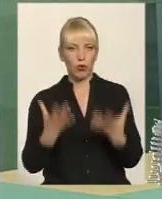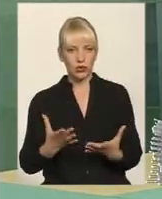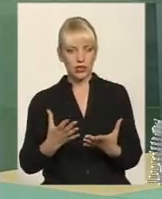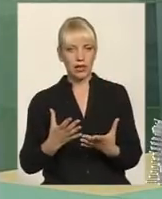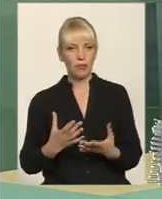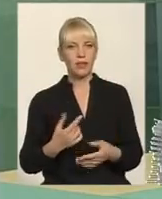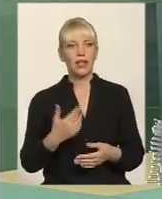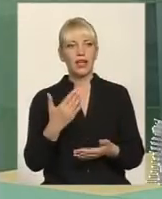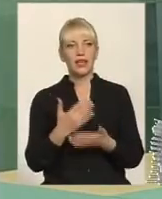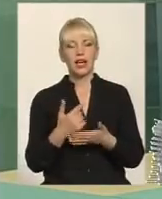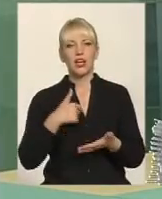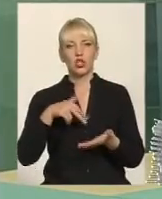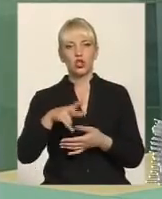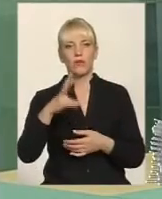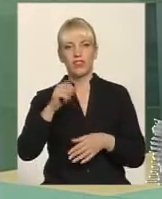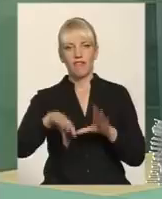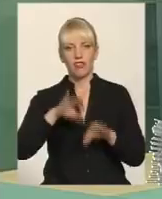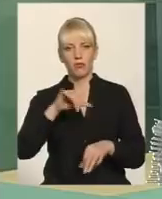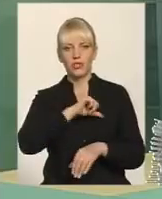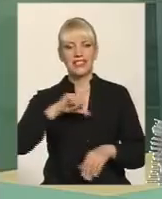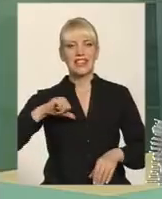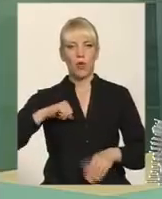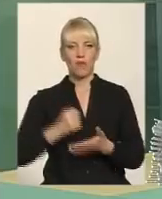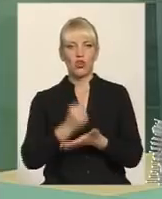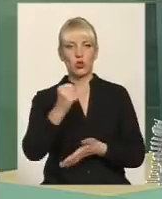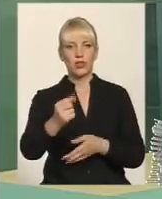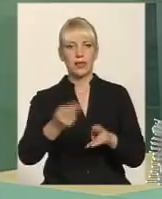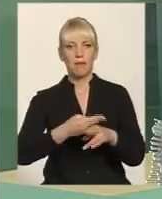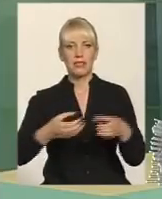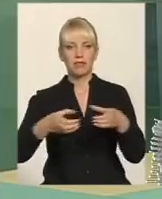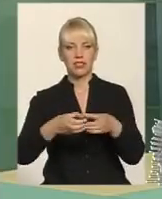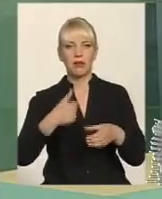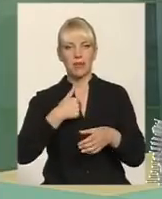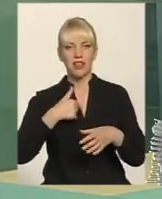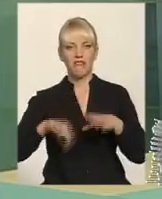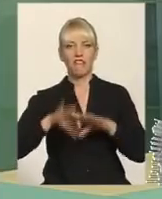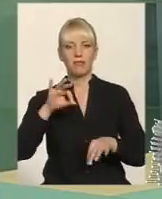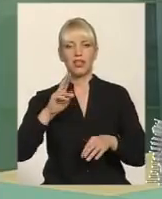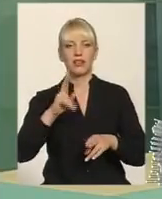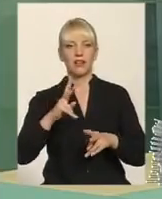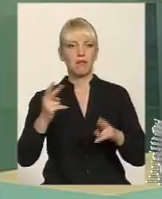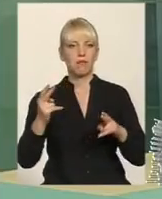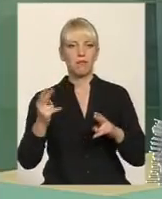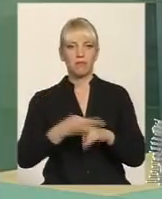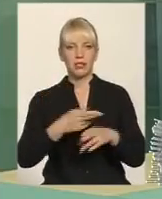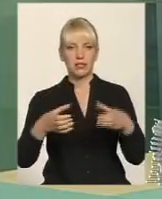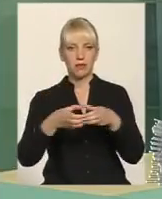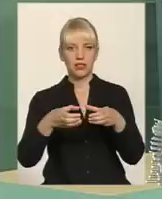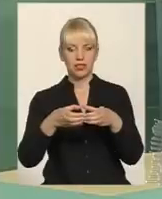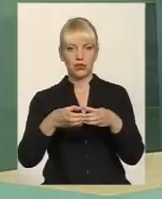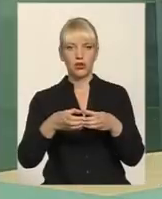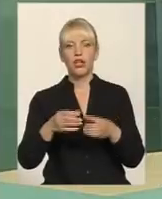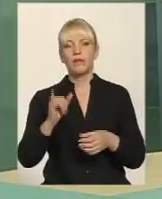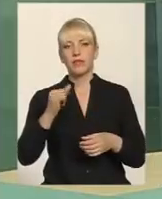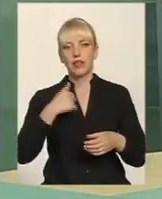Перше, я йшов на вибори як самовисуванець і безпартійний. І мене обрала громада саме як самовисуванця безпартійного. І я